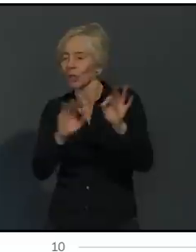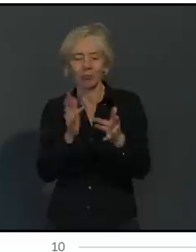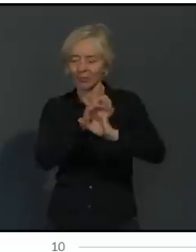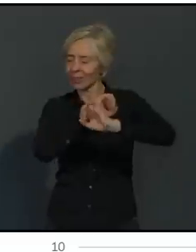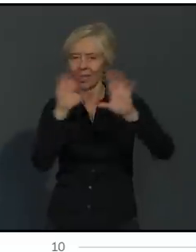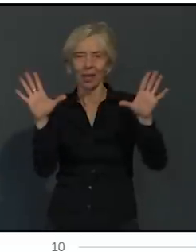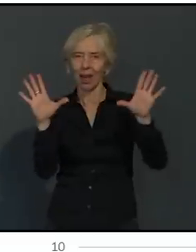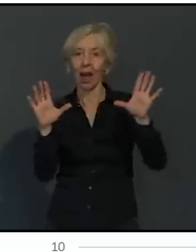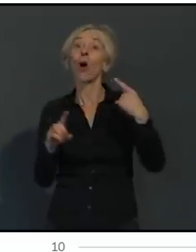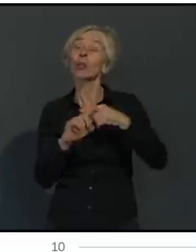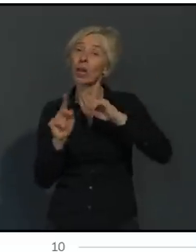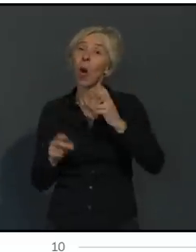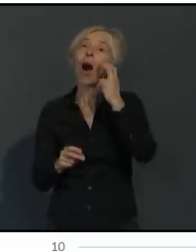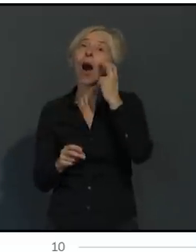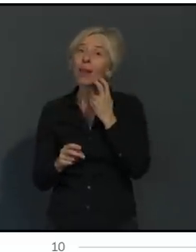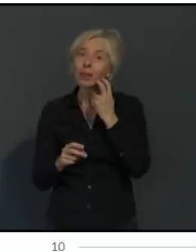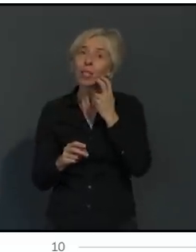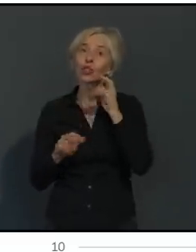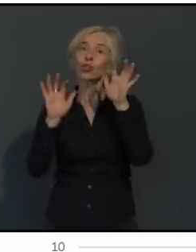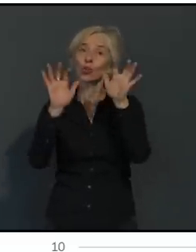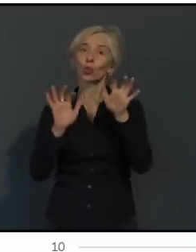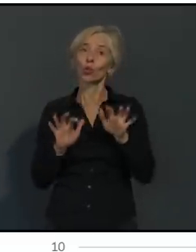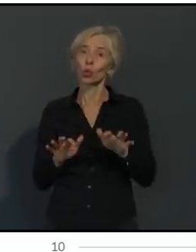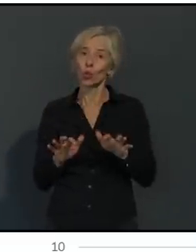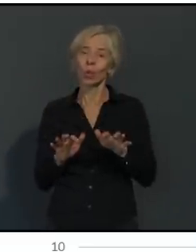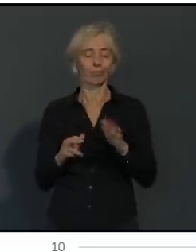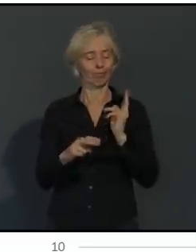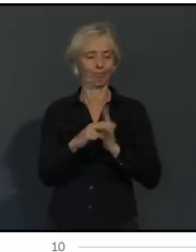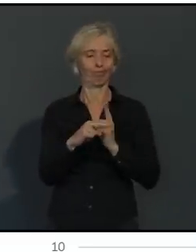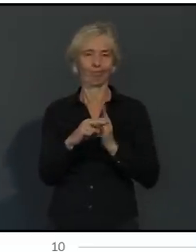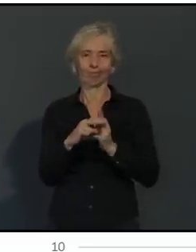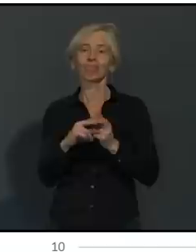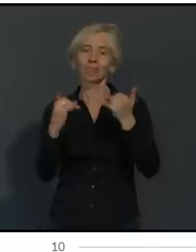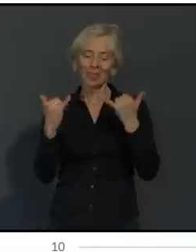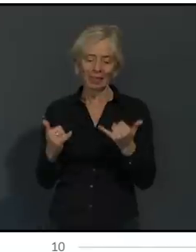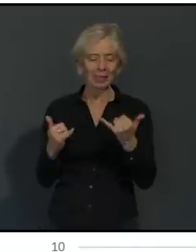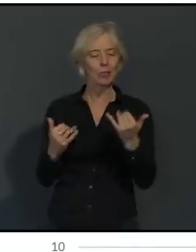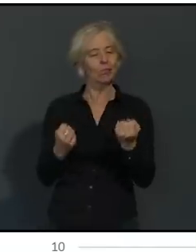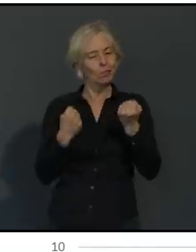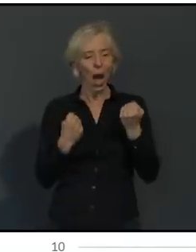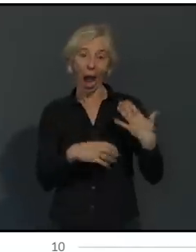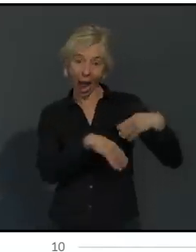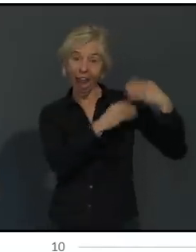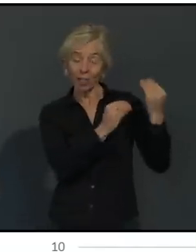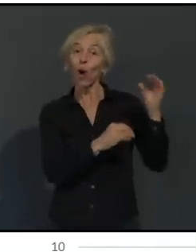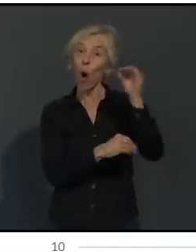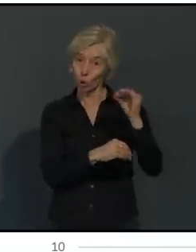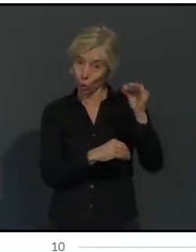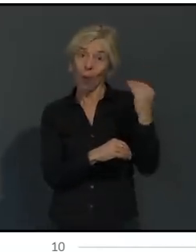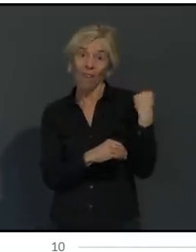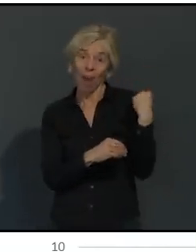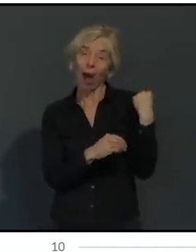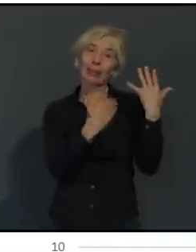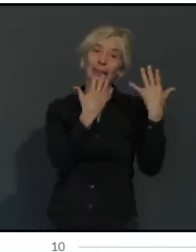Anfang Oktober, einen ganz deutlichen Schwerpunkt bei den 10- bis 30-Jährigen, der inzwischen sich etwas